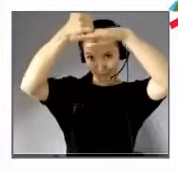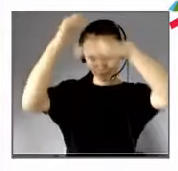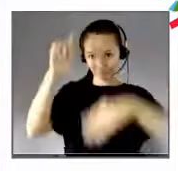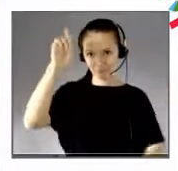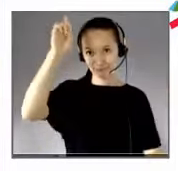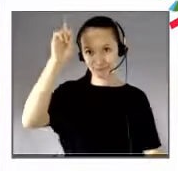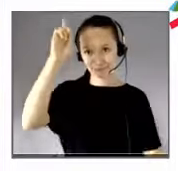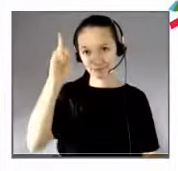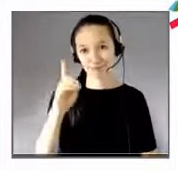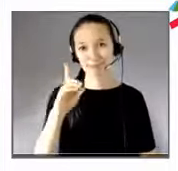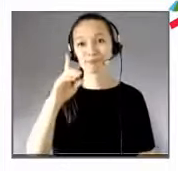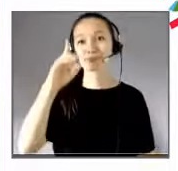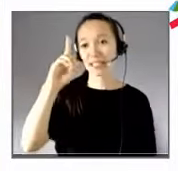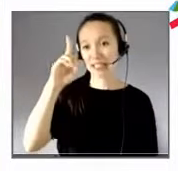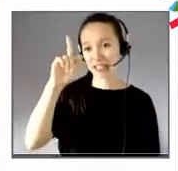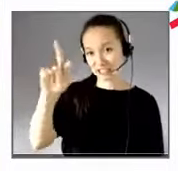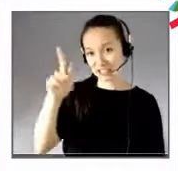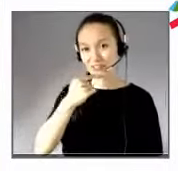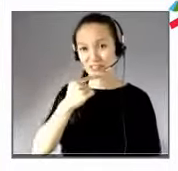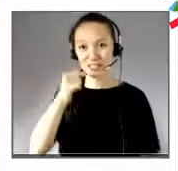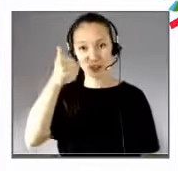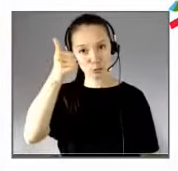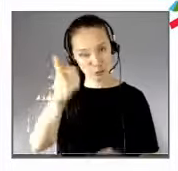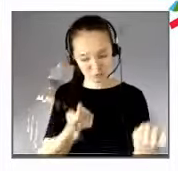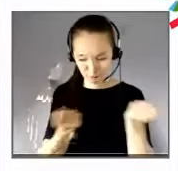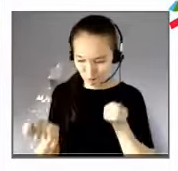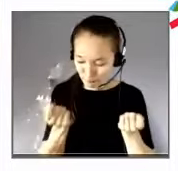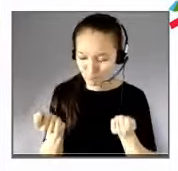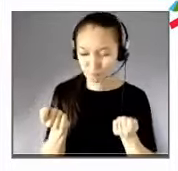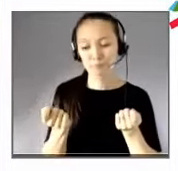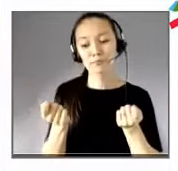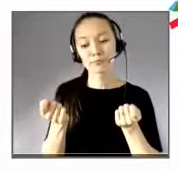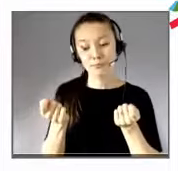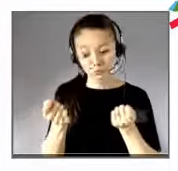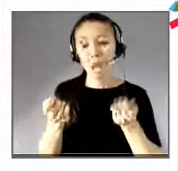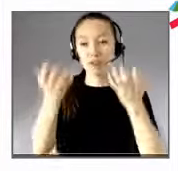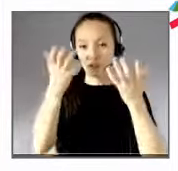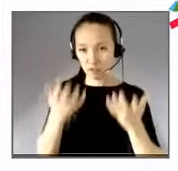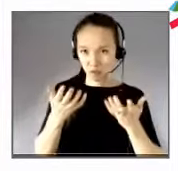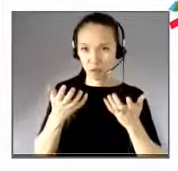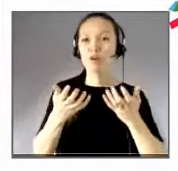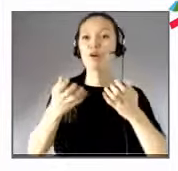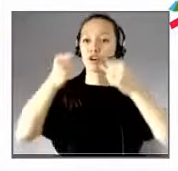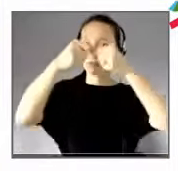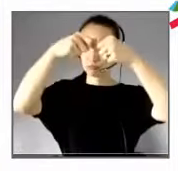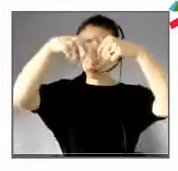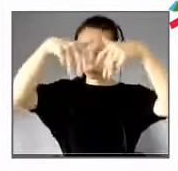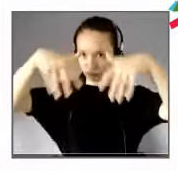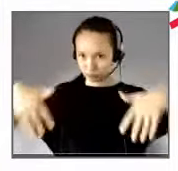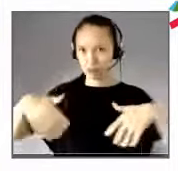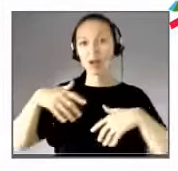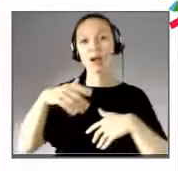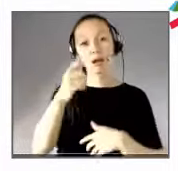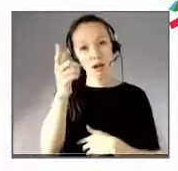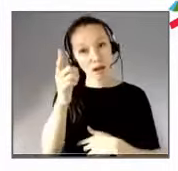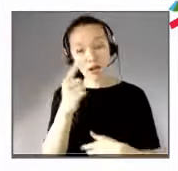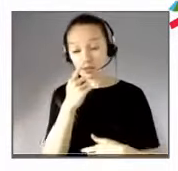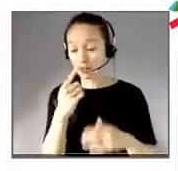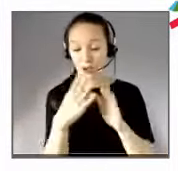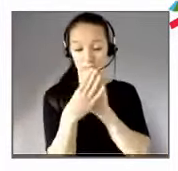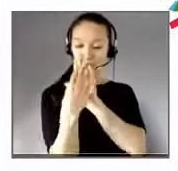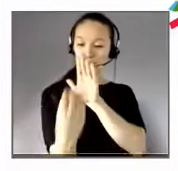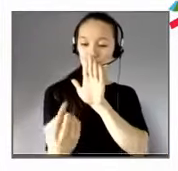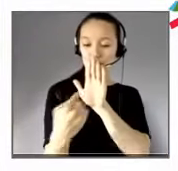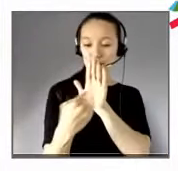groupe, ça part du manager, ça part... Et donc, cette exemplarité, elle est absolument indispensable. Bon. Et puis